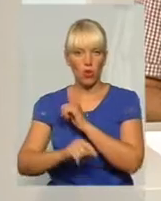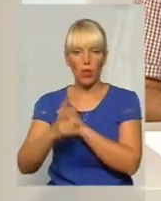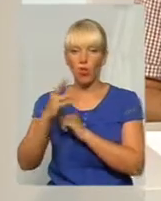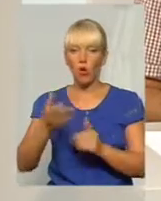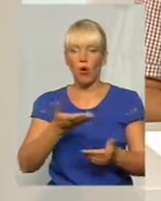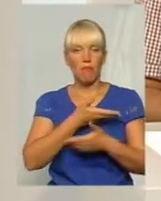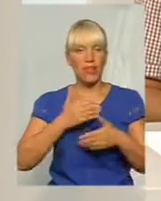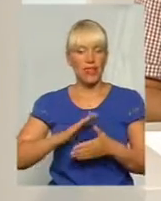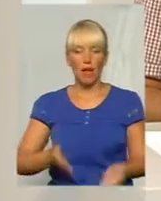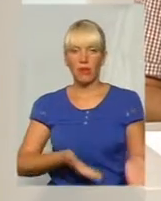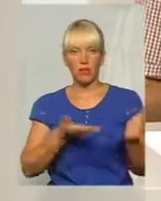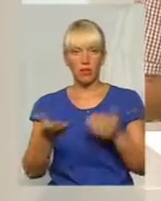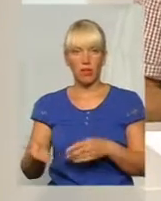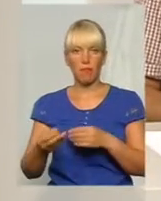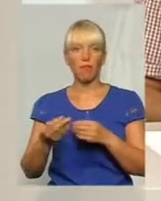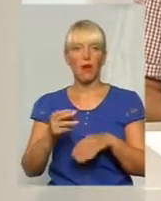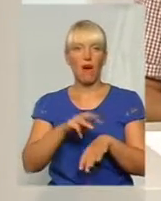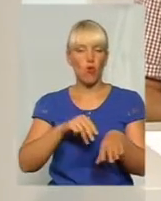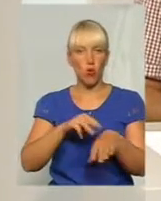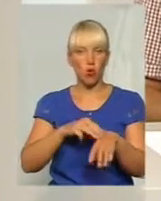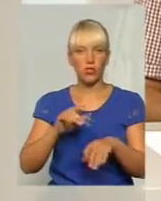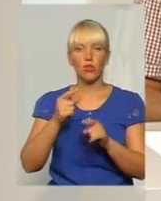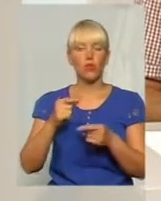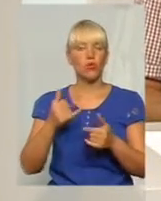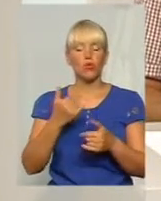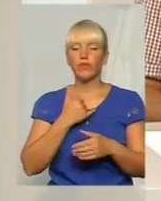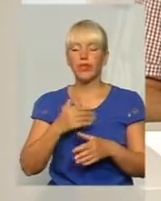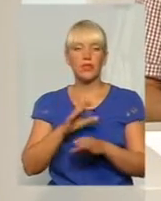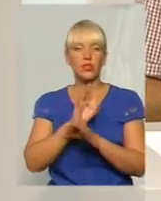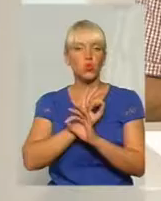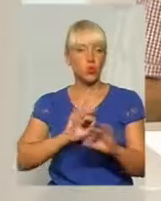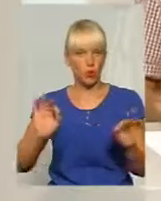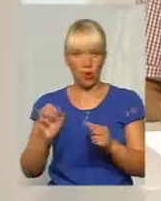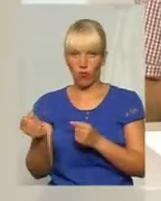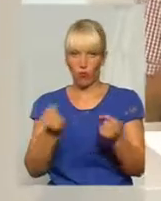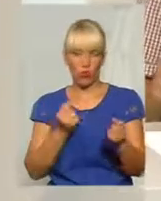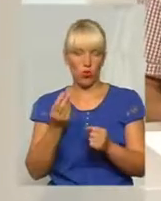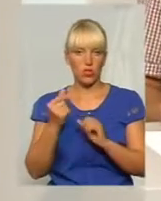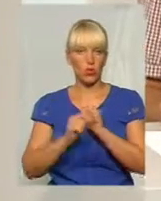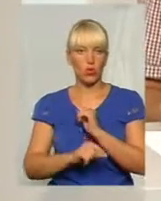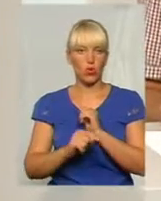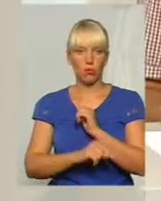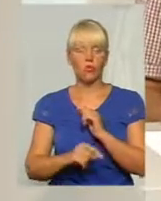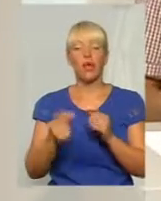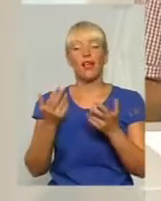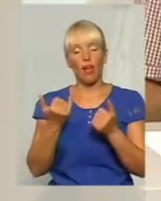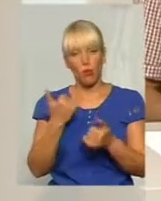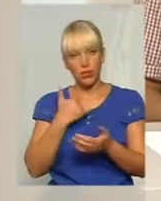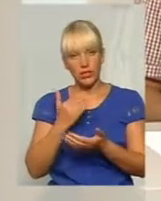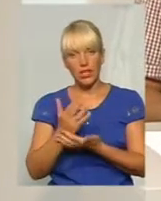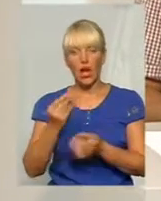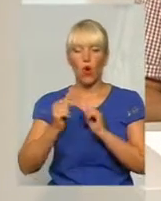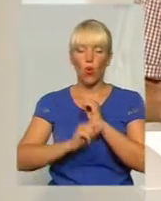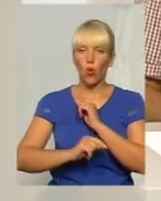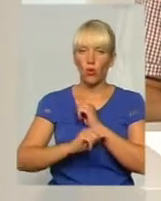принципово правоохоронців, тому що, якщо брати їх в статистику, в нас чудово бореться з корупцією. Ніде в нас, точніше вона є, але боротьба